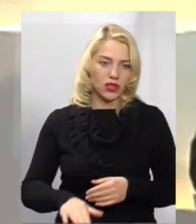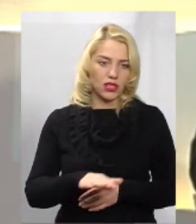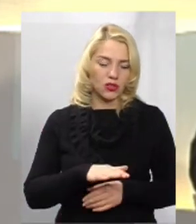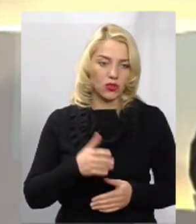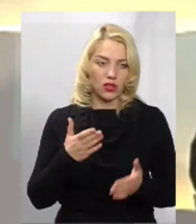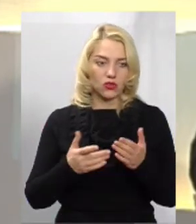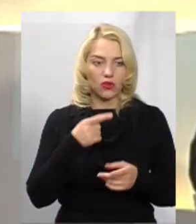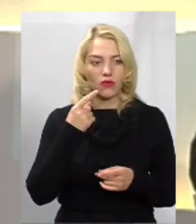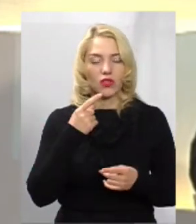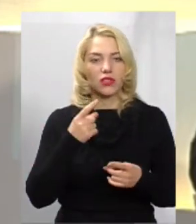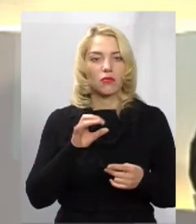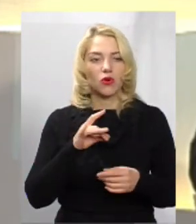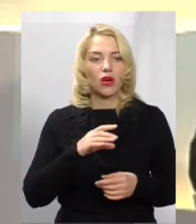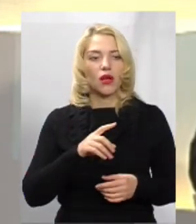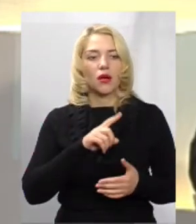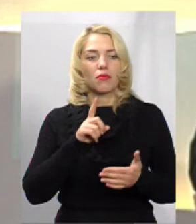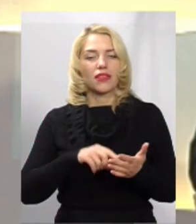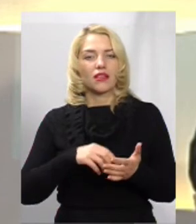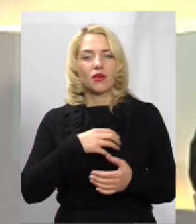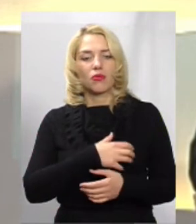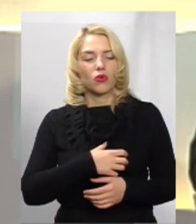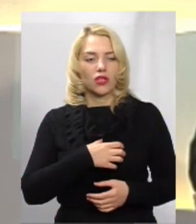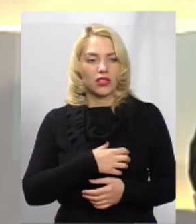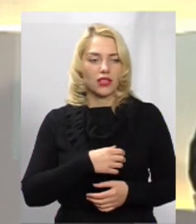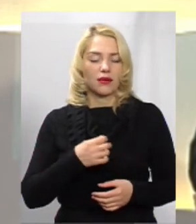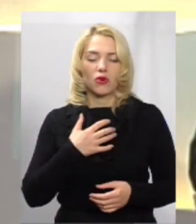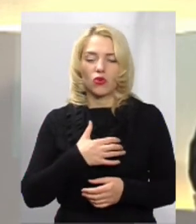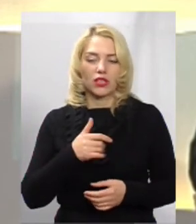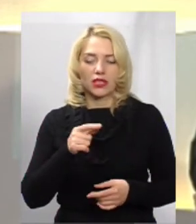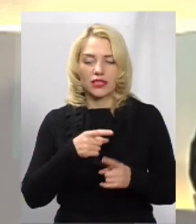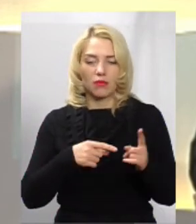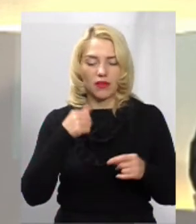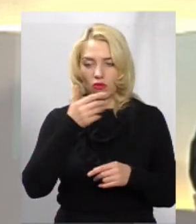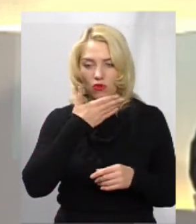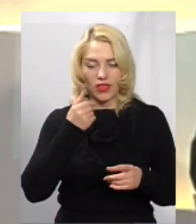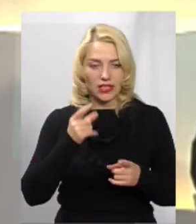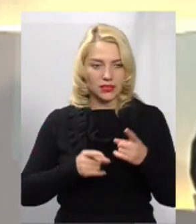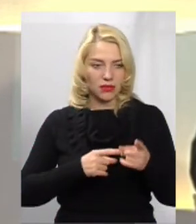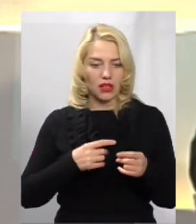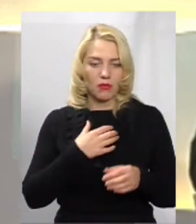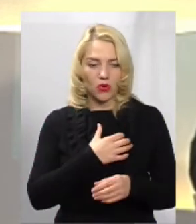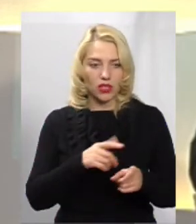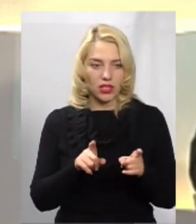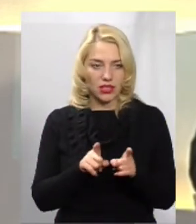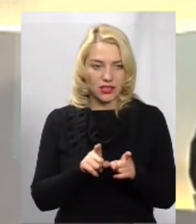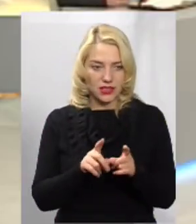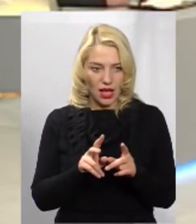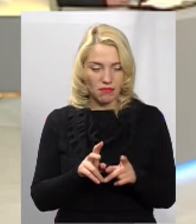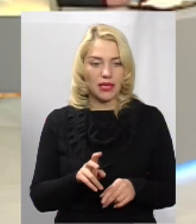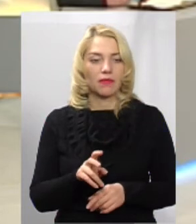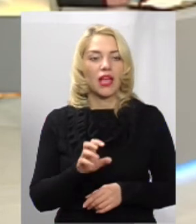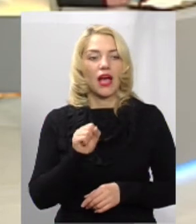Якщо говорити про питання пріоритетів. Пріоритети за півроку не змінилися. Пріоритети такі самі, пані Світлана.